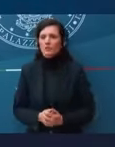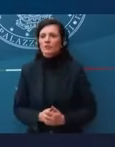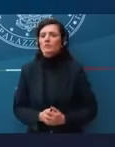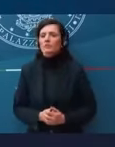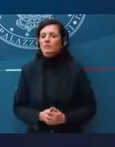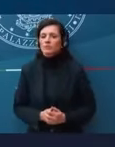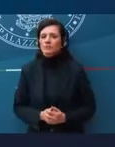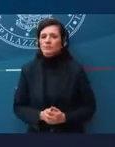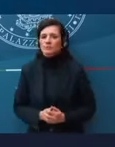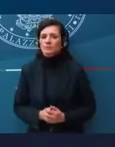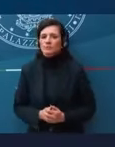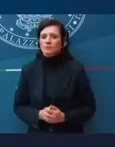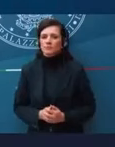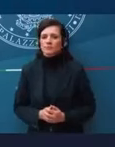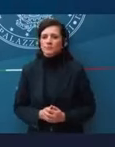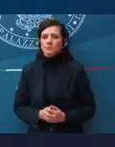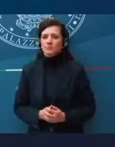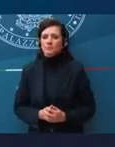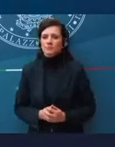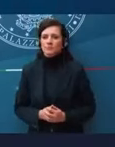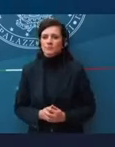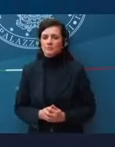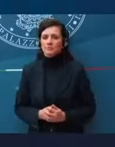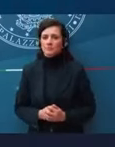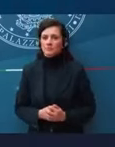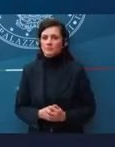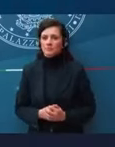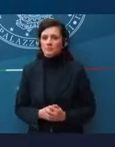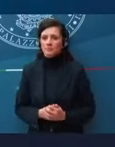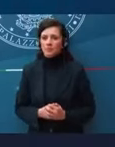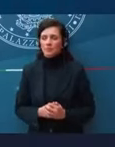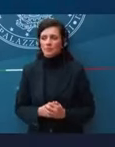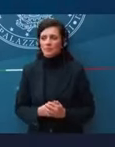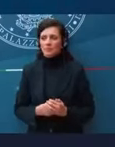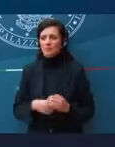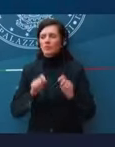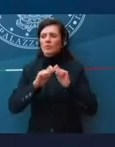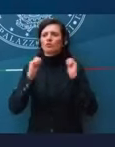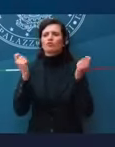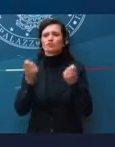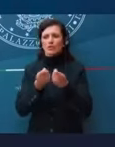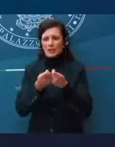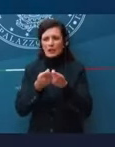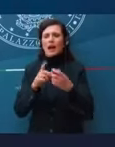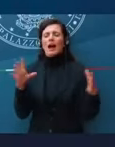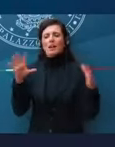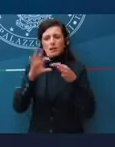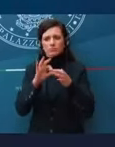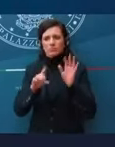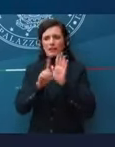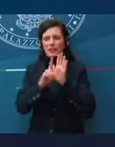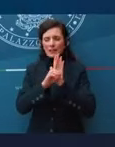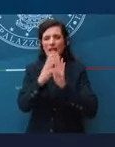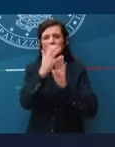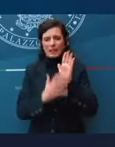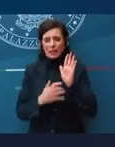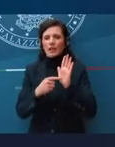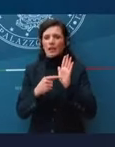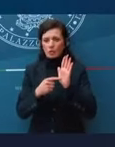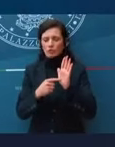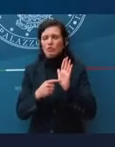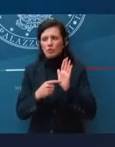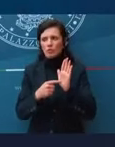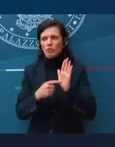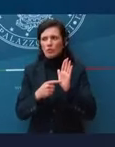sul decreto che poi in gran parte già conoscete perché è più o meno quello che avete visto che girava già con